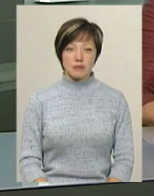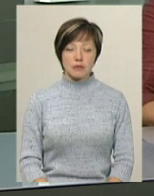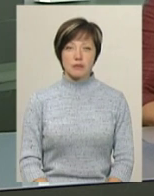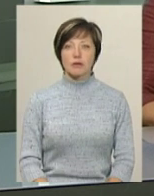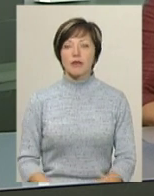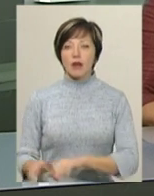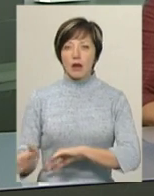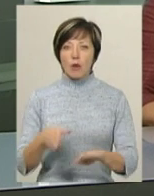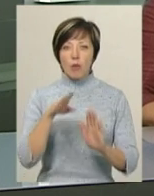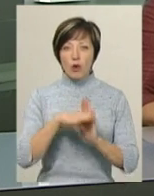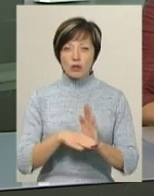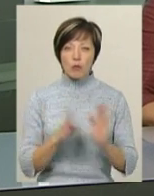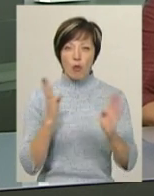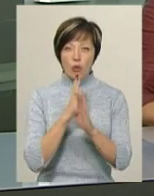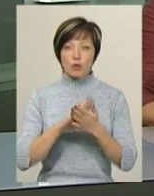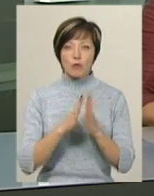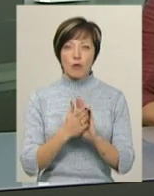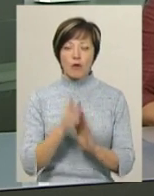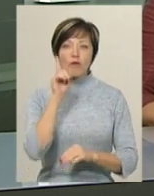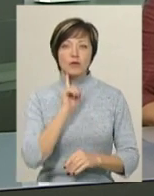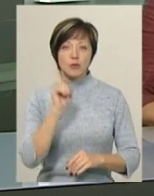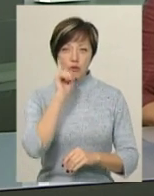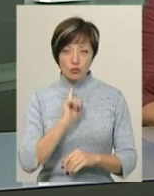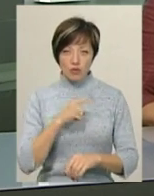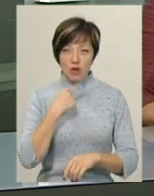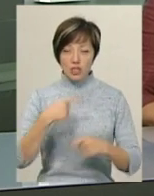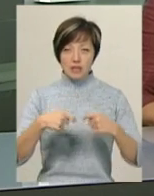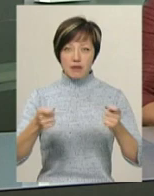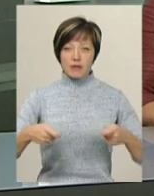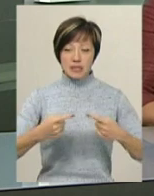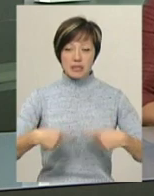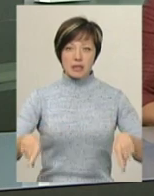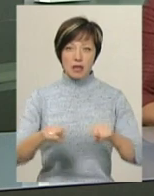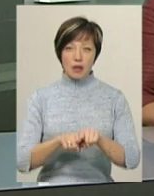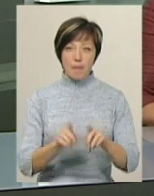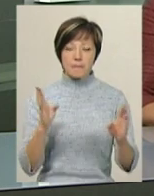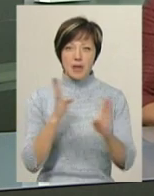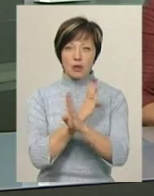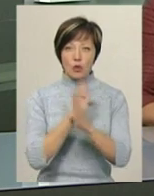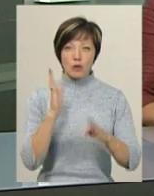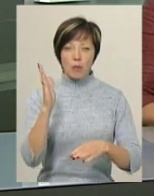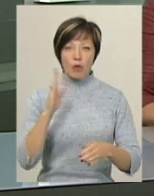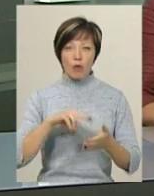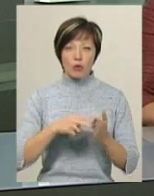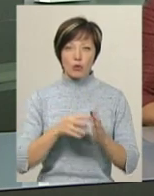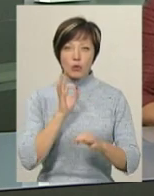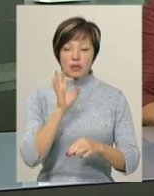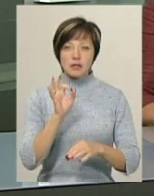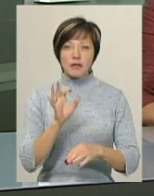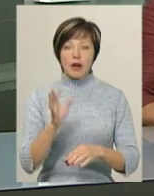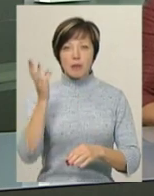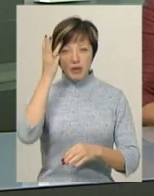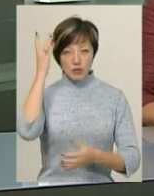Погіршення погодних умов на Хмельниччині короткочасне. Про це каже завідувач сектору метеорологічних прогнозів Хмельницького центру